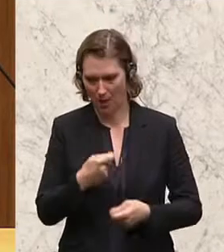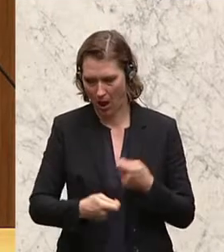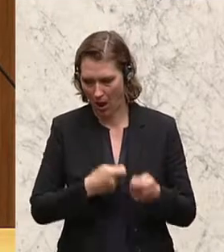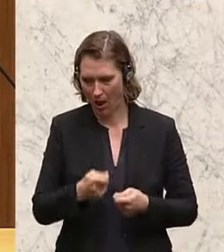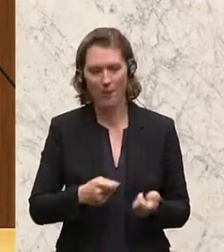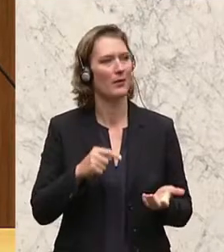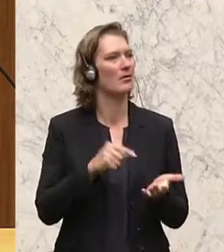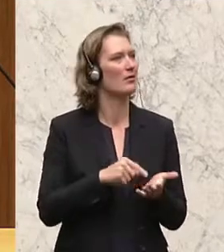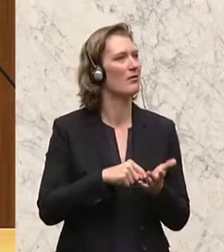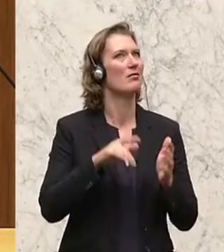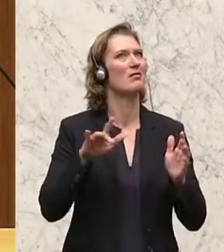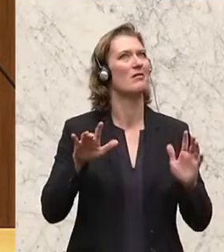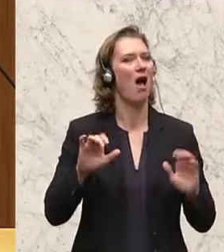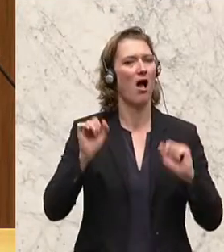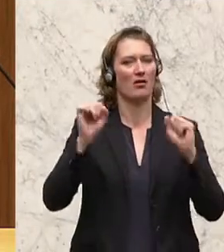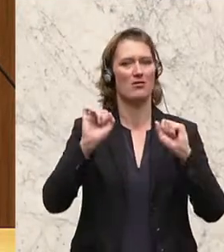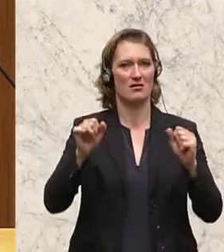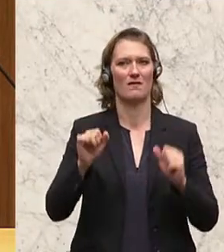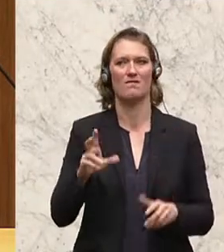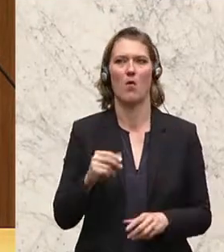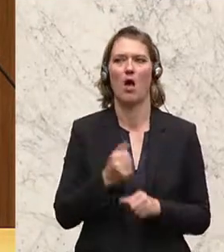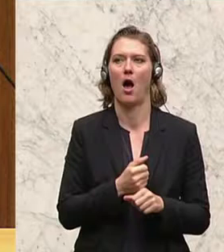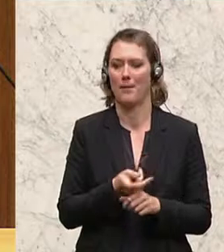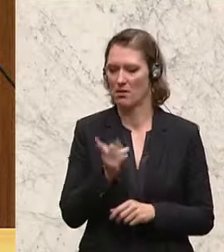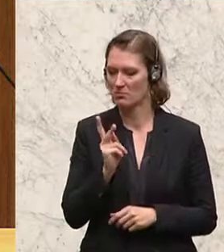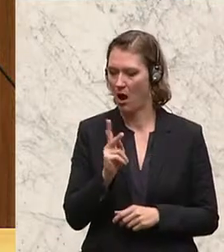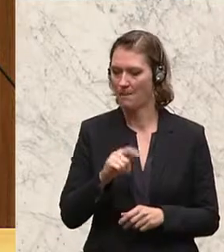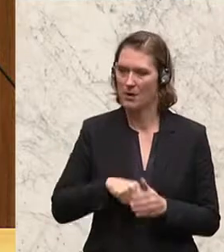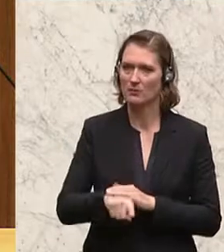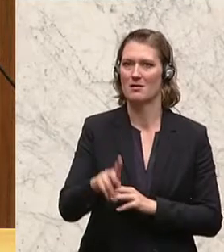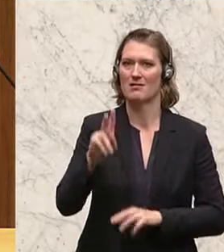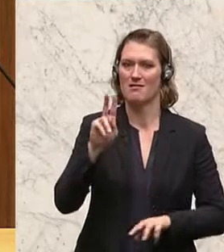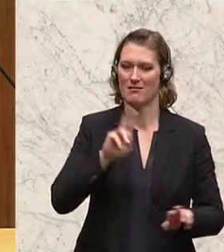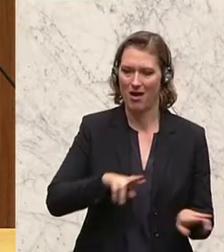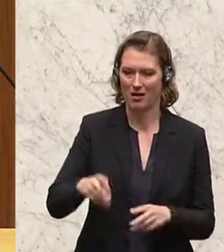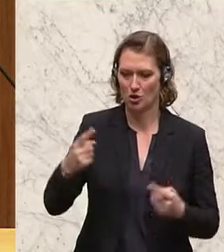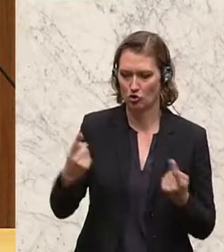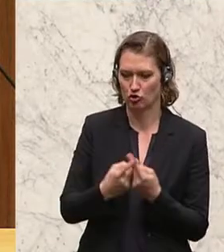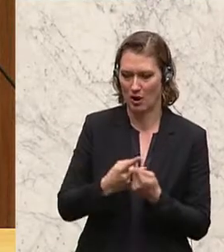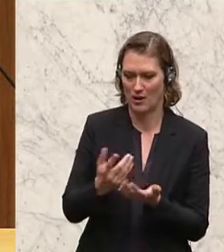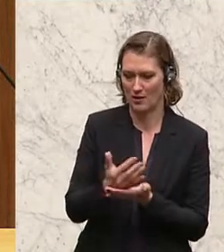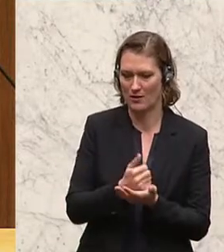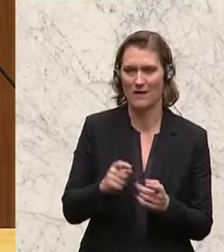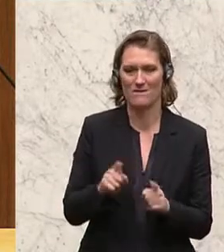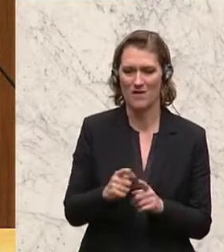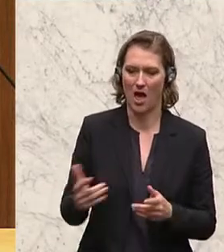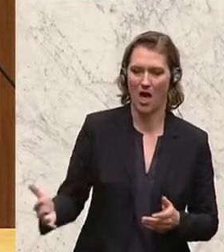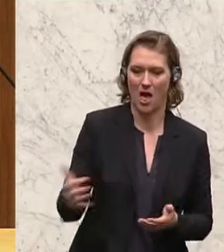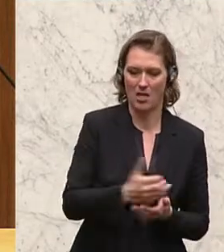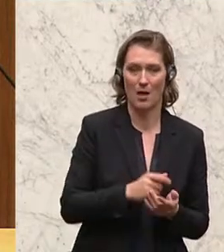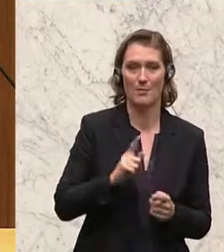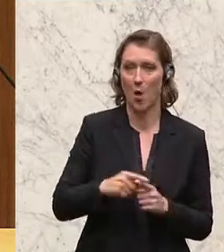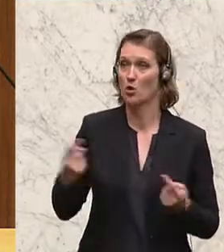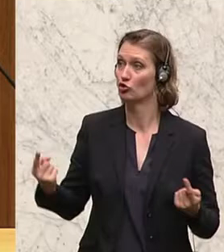durch die Aktivitäten, die die Arbeiterkammer vor Gericht erstreitet. Nämlich genauso viel, wie sie einnimmt,